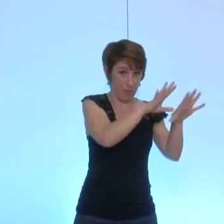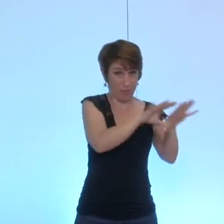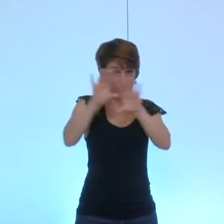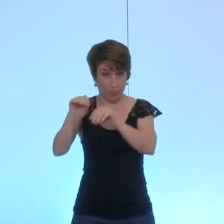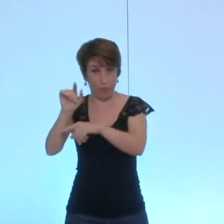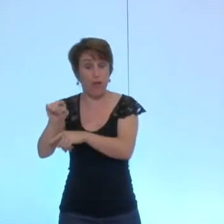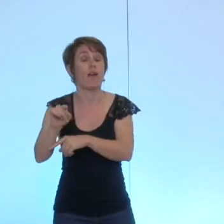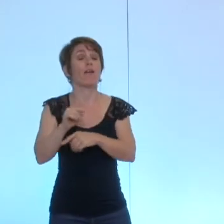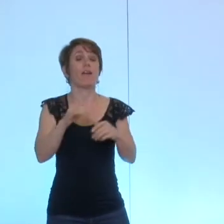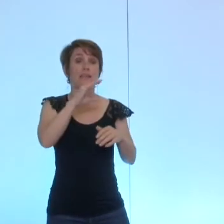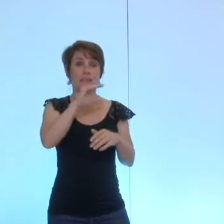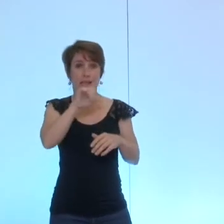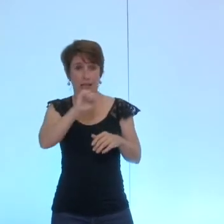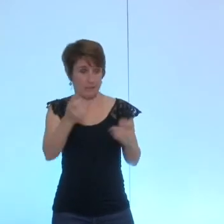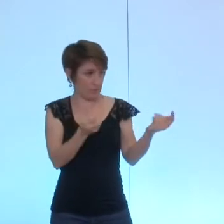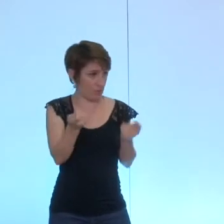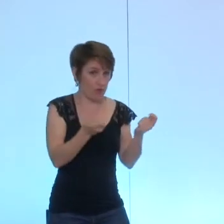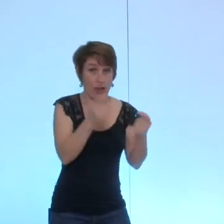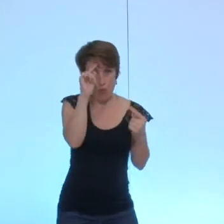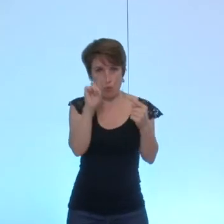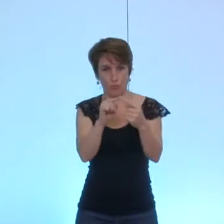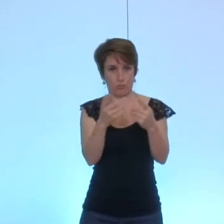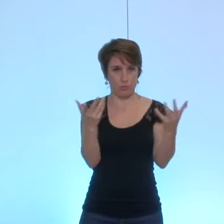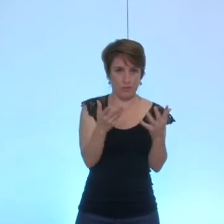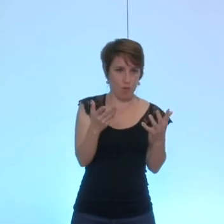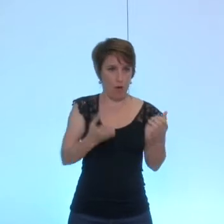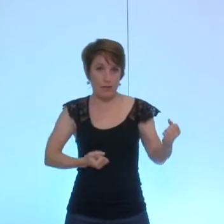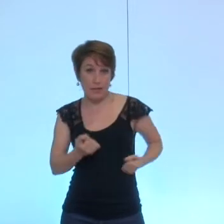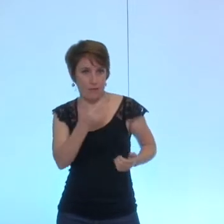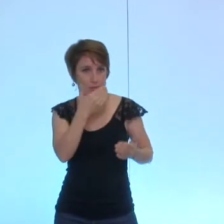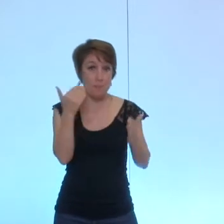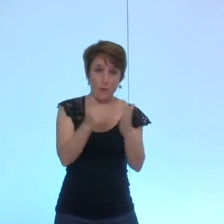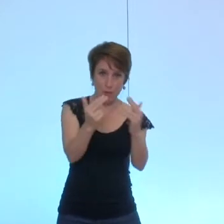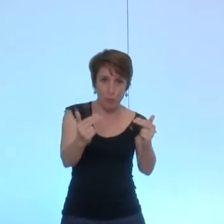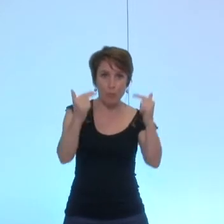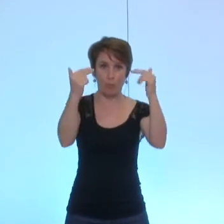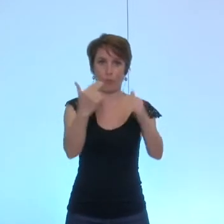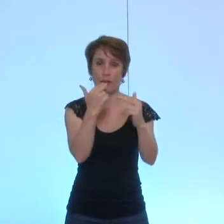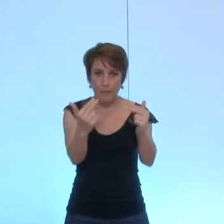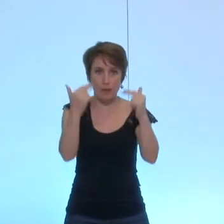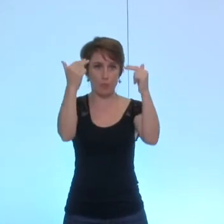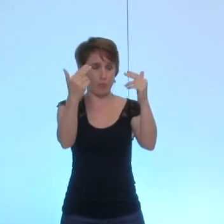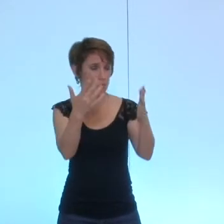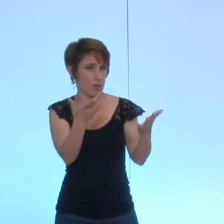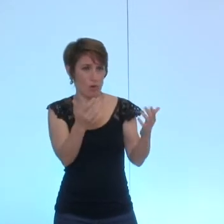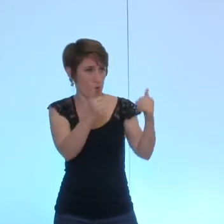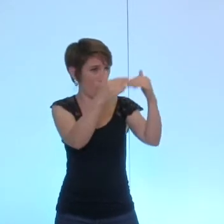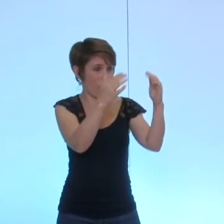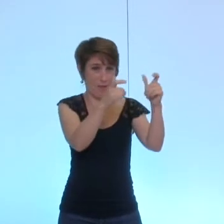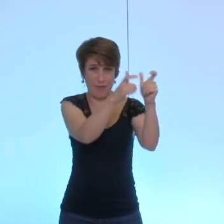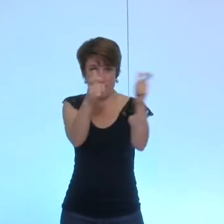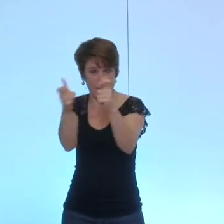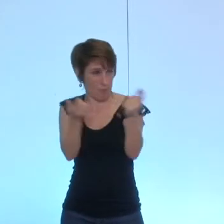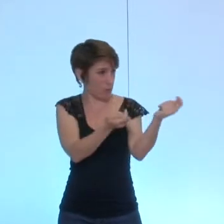vise à améliorer les services rendus et ainsi que la gestion de ces établissements et que dans ce cadre oui des